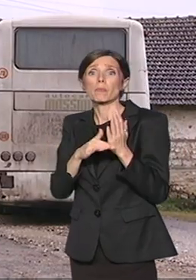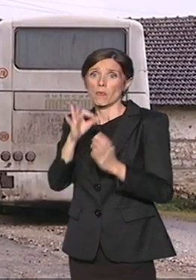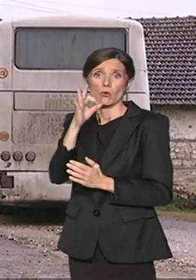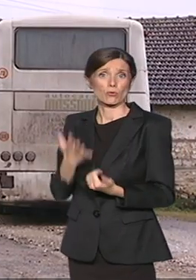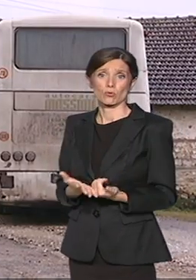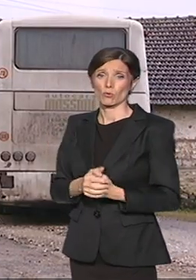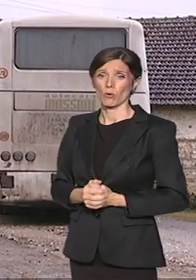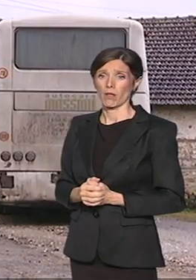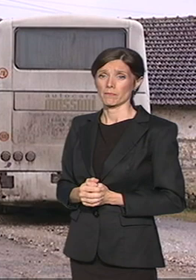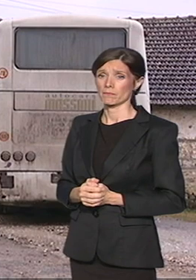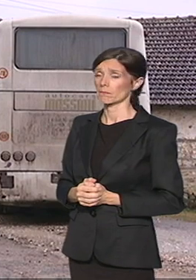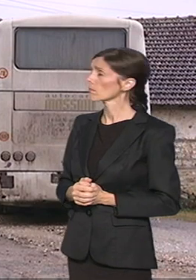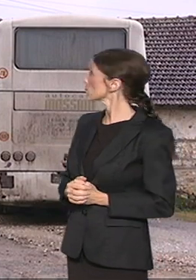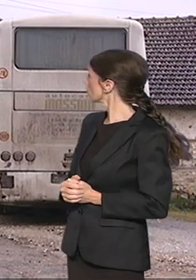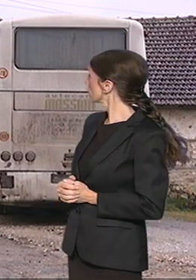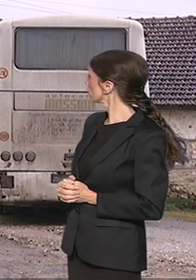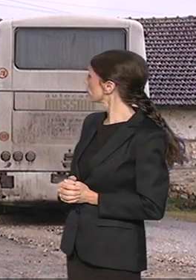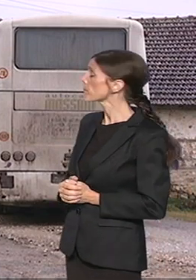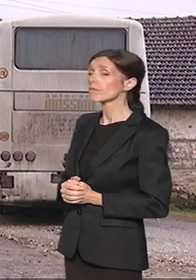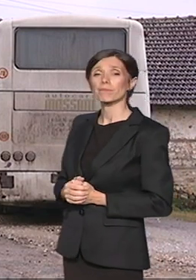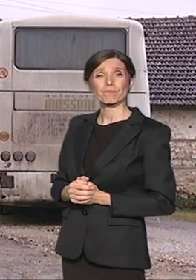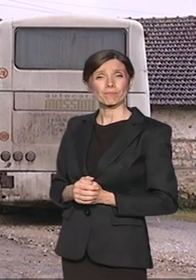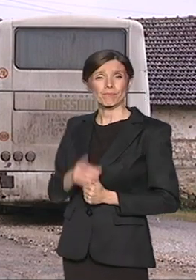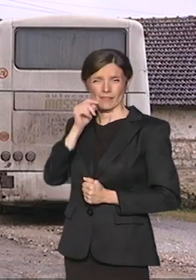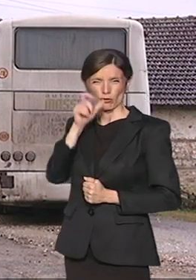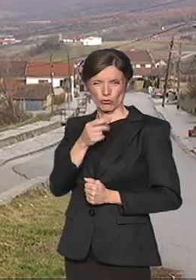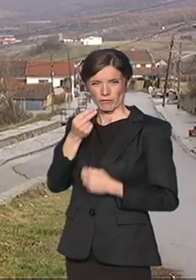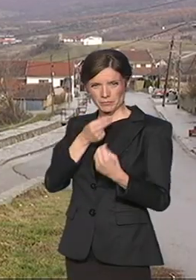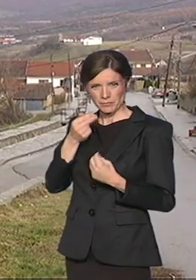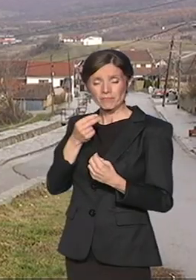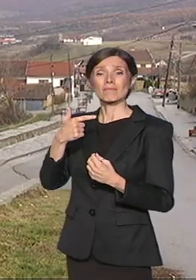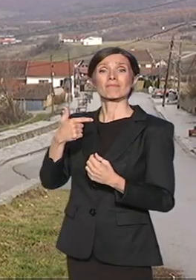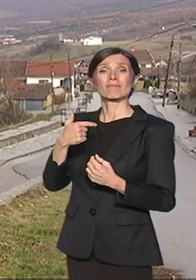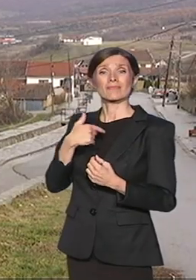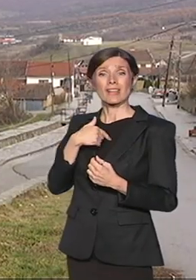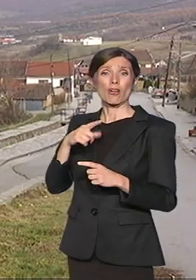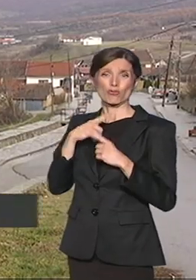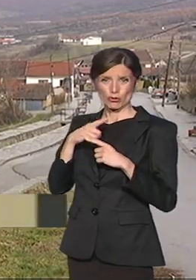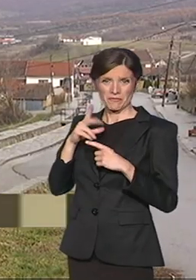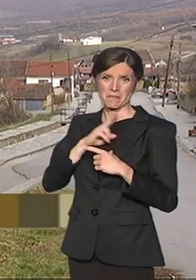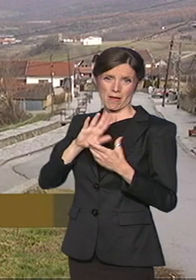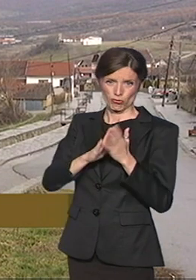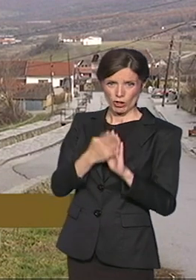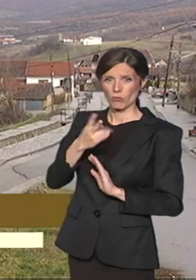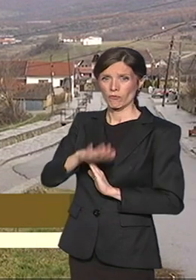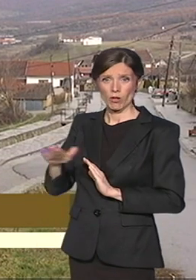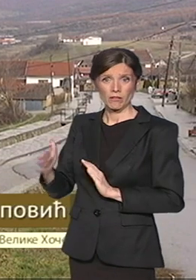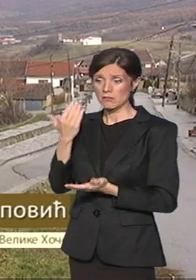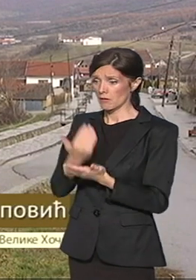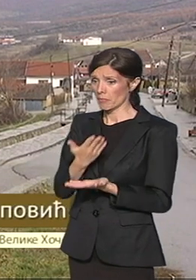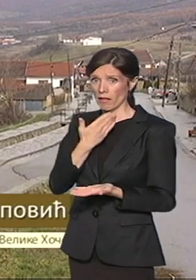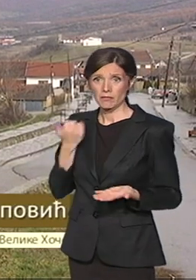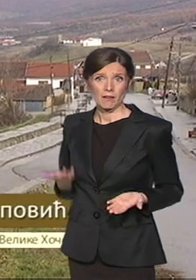Živim sa dvoje djeci, ženom ovde. Da vam kažem, primanje nemam. Živim od minimalca.